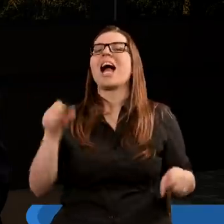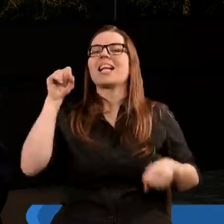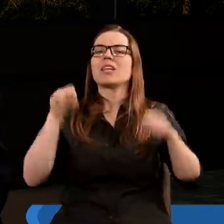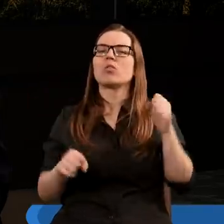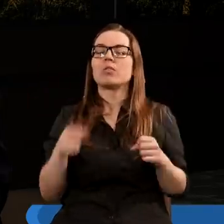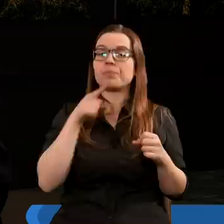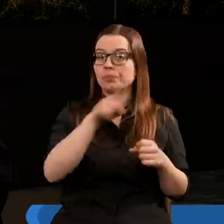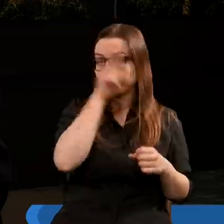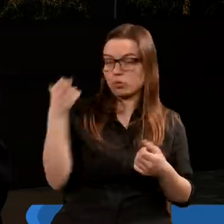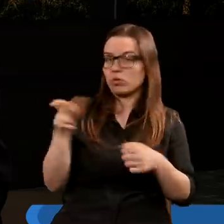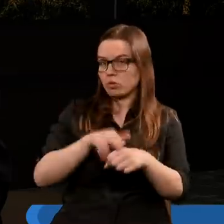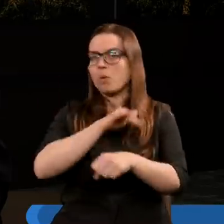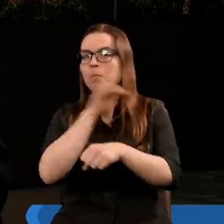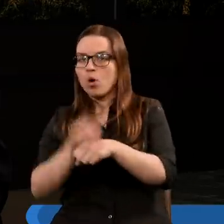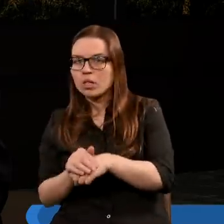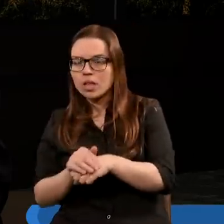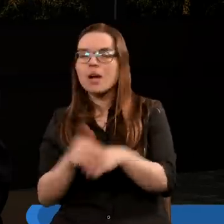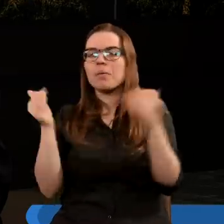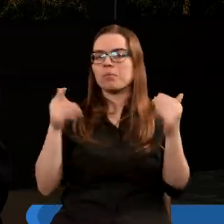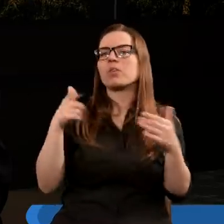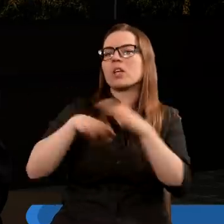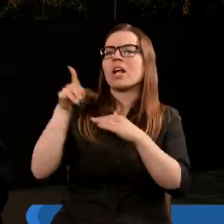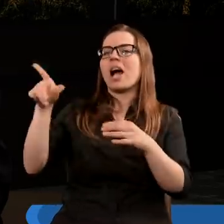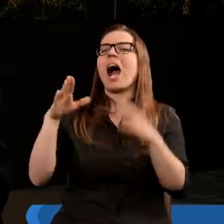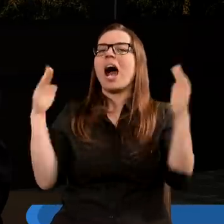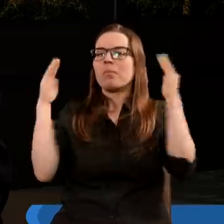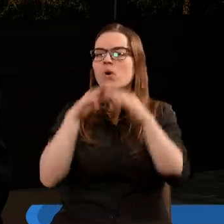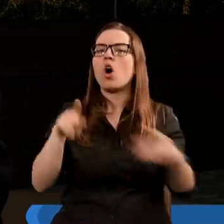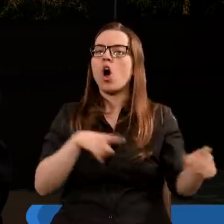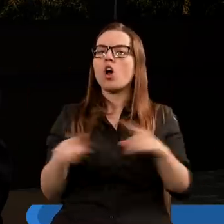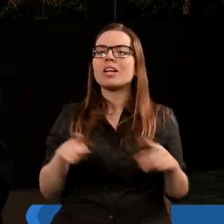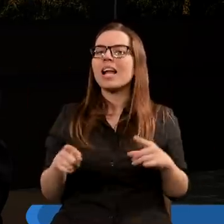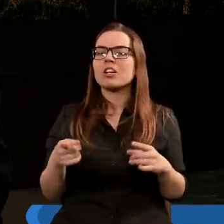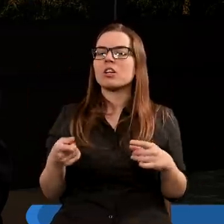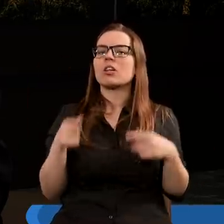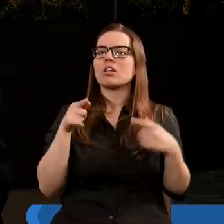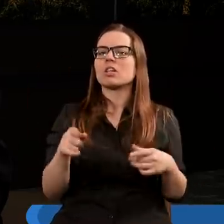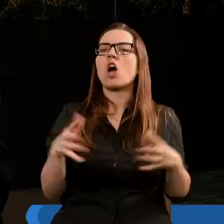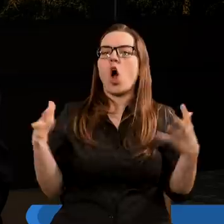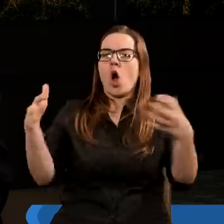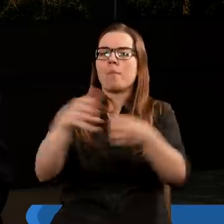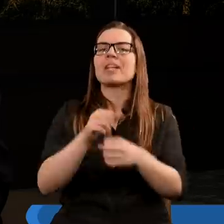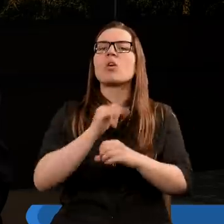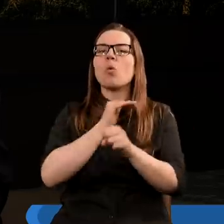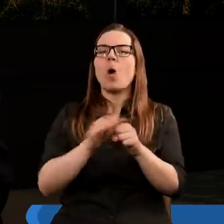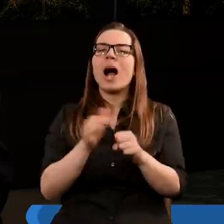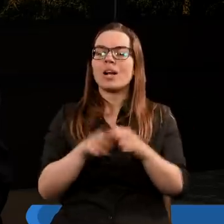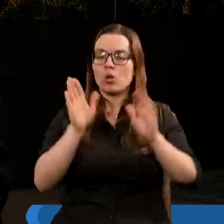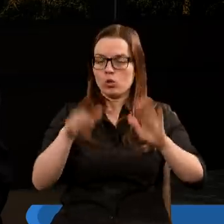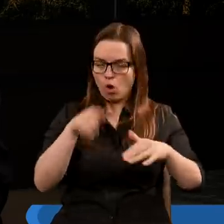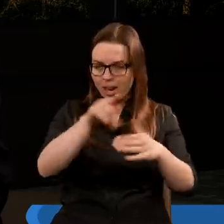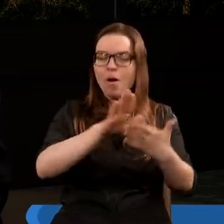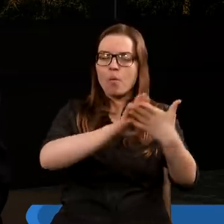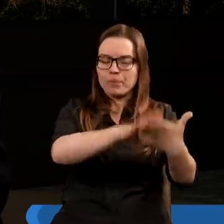Ci, którzy się pojednali, dla nich wyjście kapłana oznaczało, że oni są objęci łaską, że zostało im